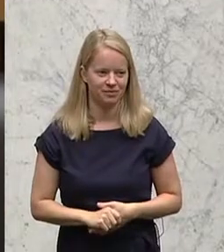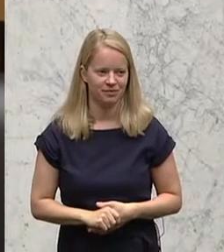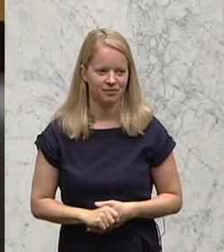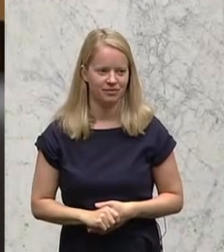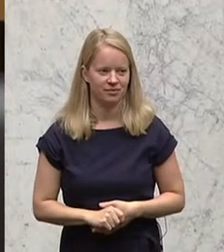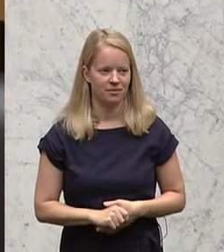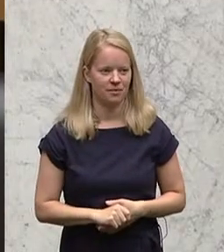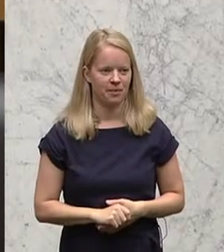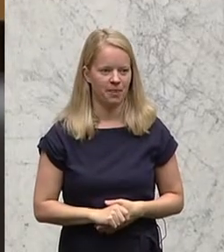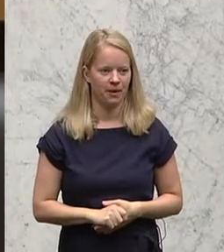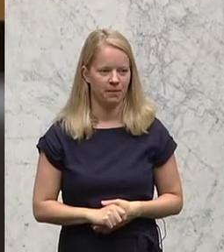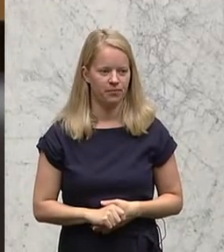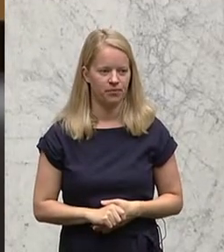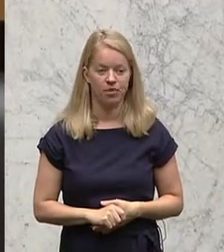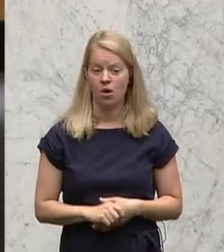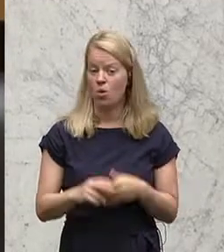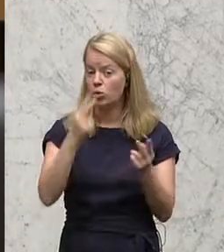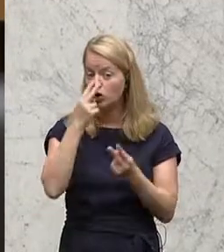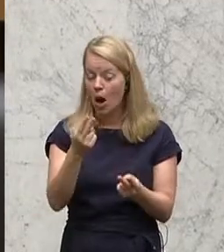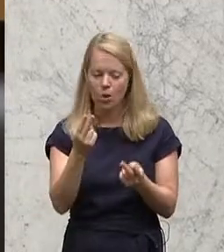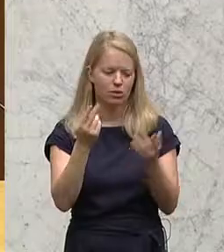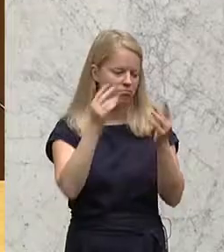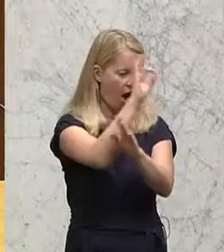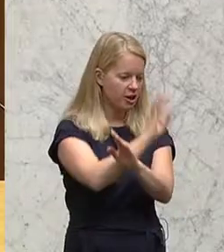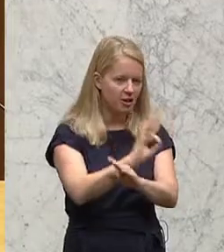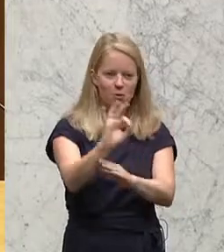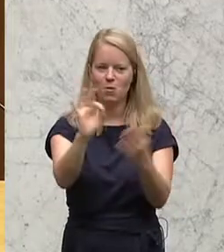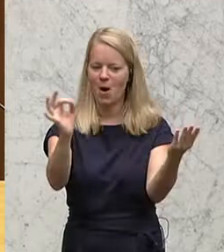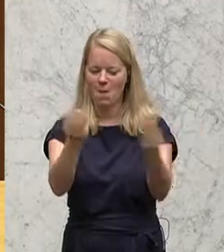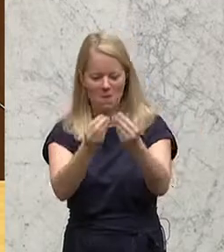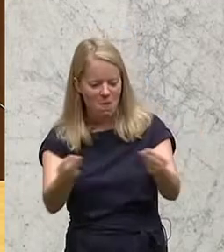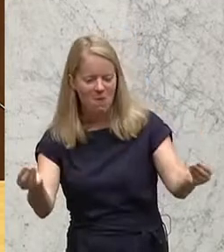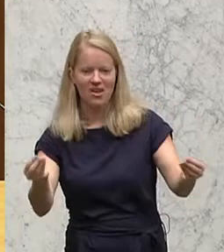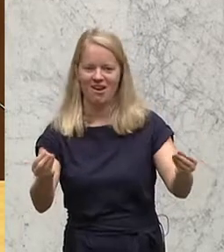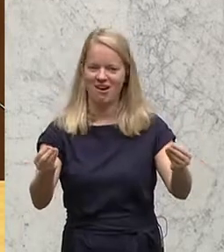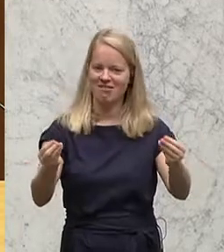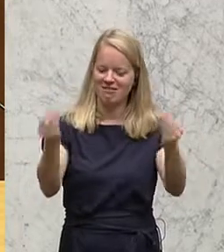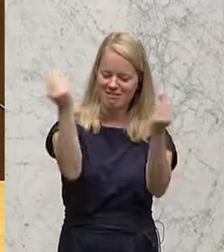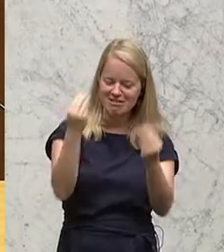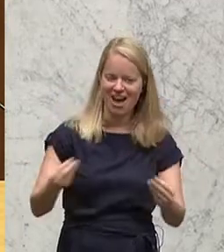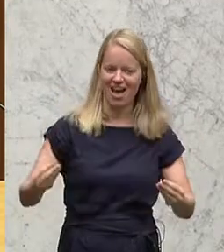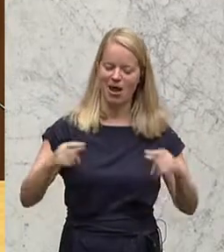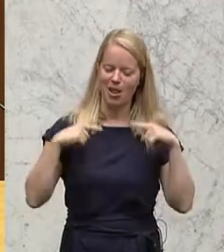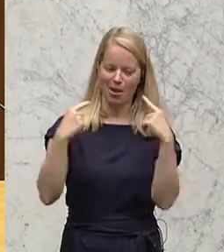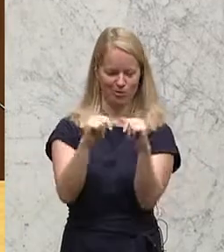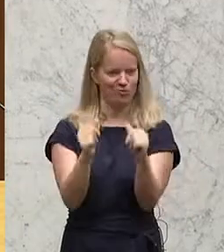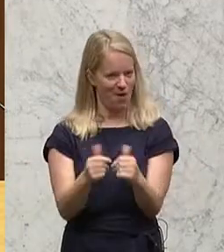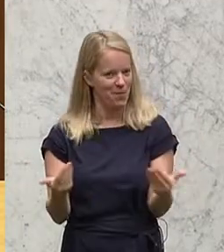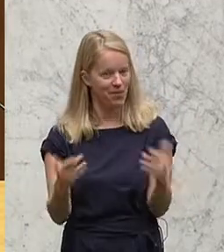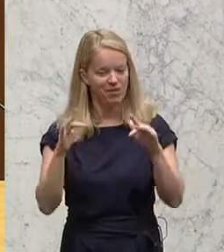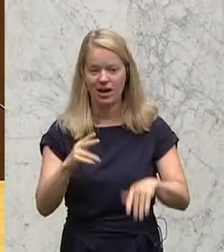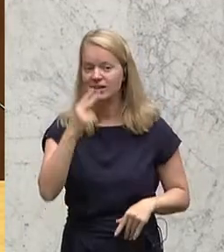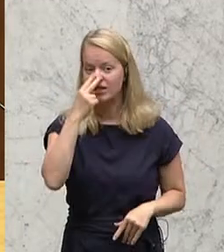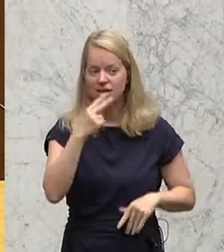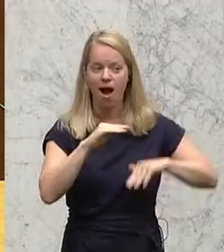Und wenn man auf Architektur, Mode, Design, Lebensart blickt, dann sieht man auch diese Verbindung zwischen dem alpenländischen, das natürlich